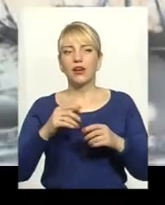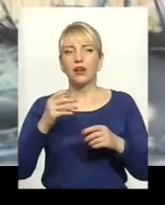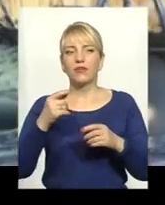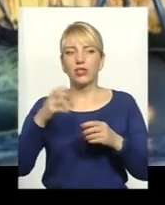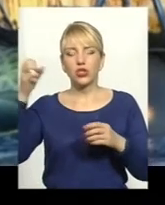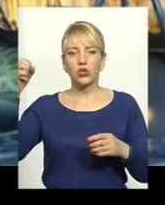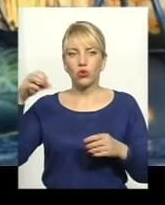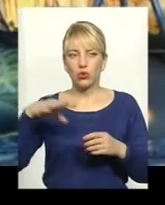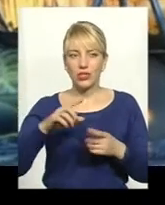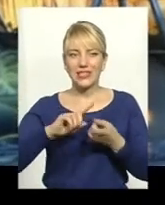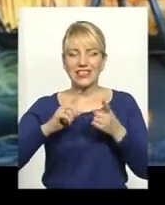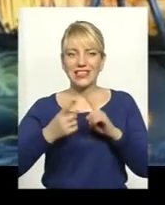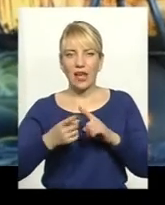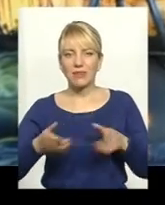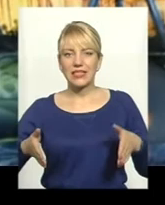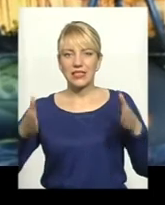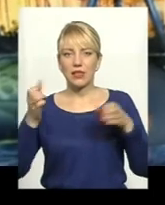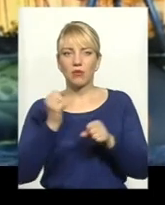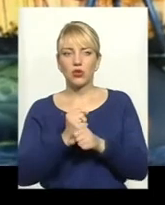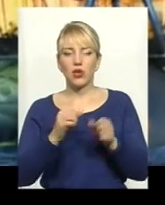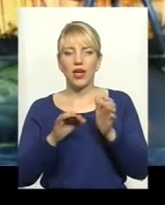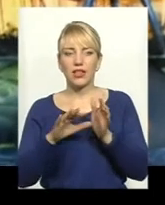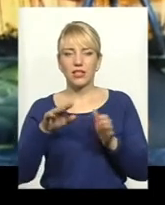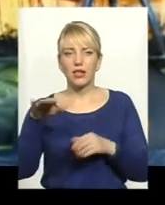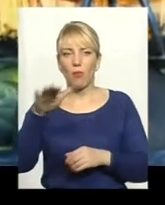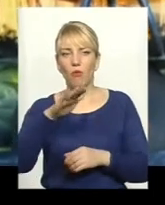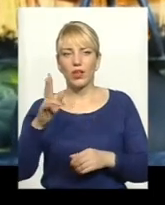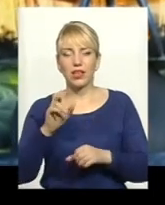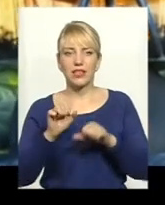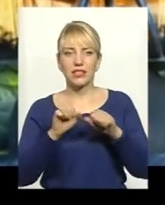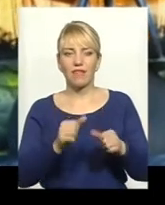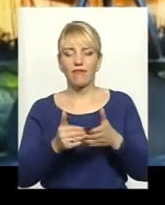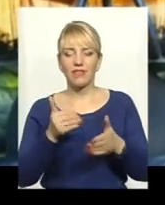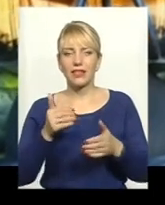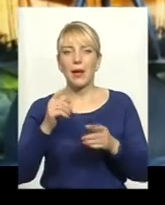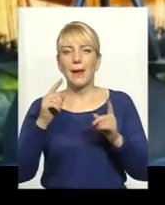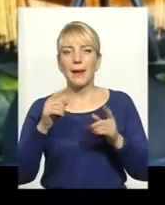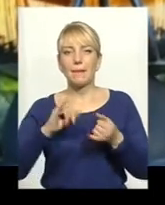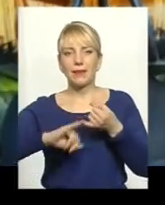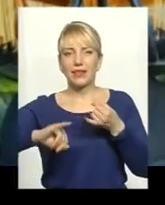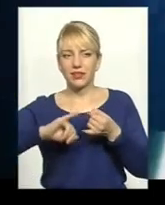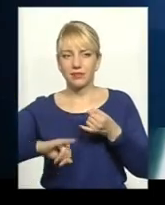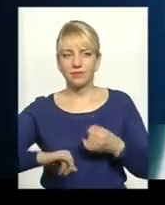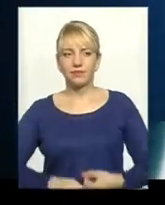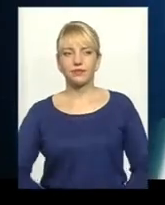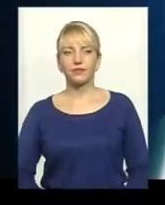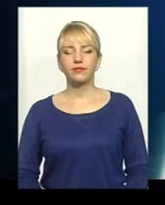коли сонячно замість стін працює електричне поле, яке захищає від зайвих мікроорганізмів аквапонічний сад.